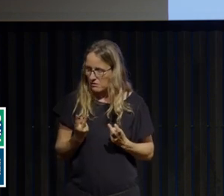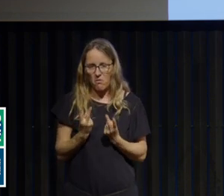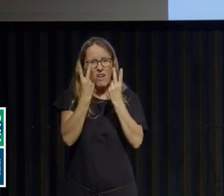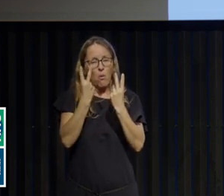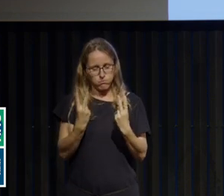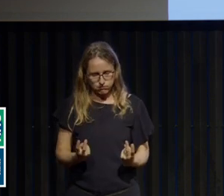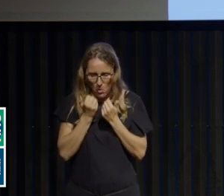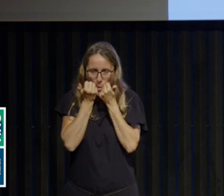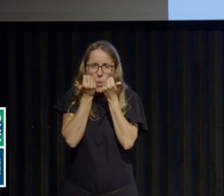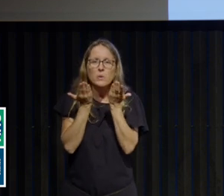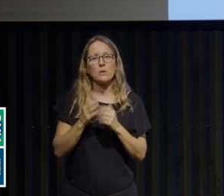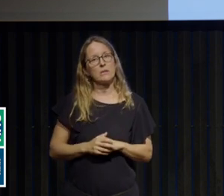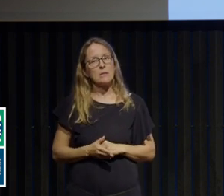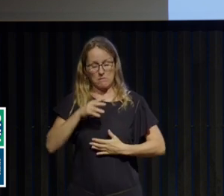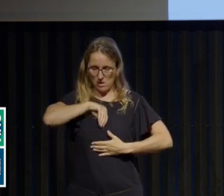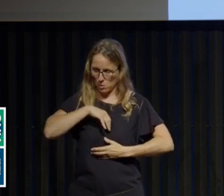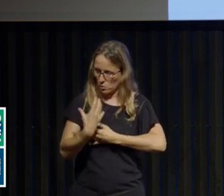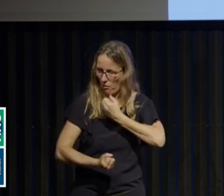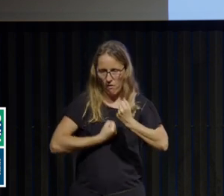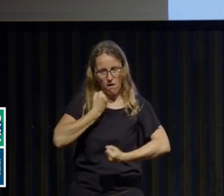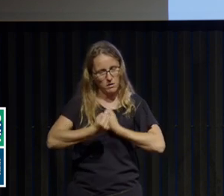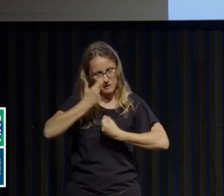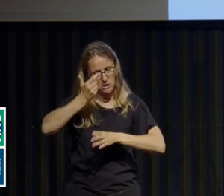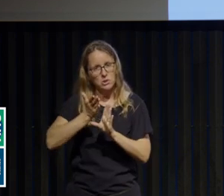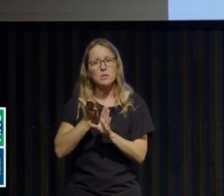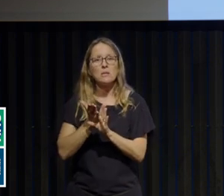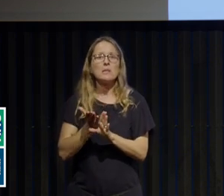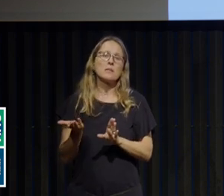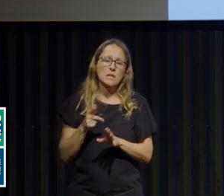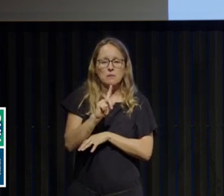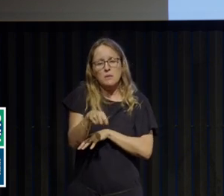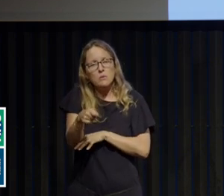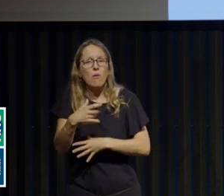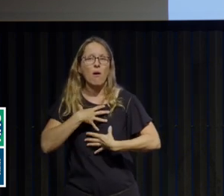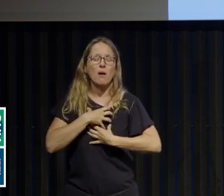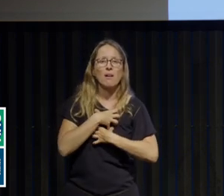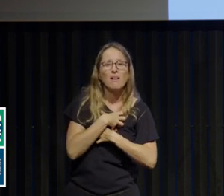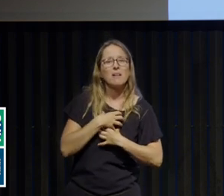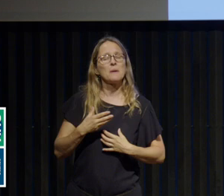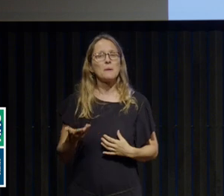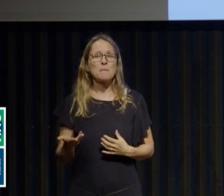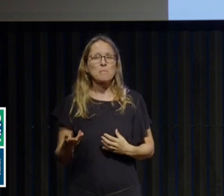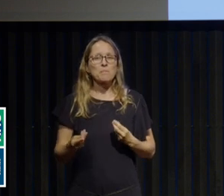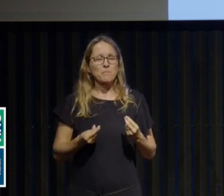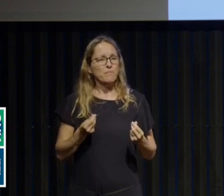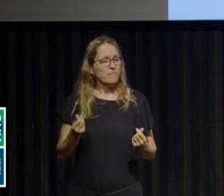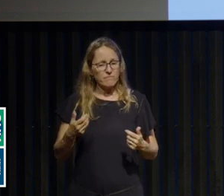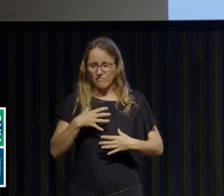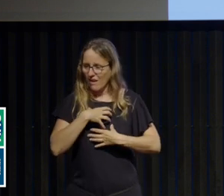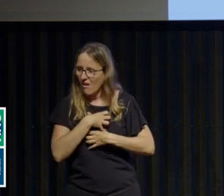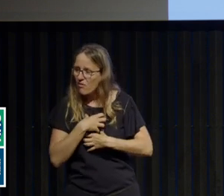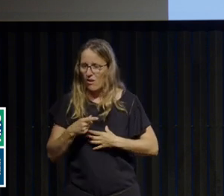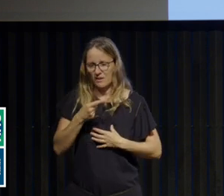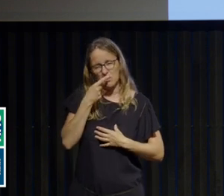honte, donc une souffrance psychique avec, bien sûr, de l'anxiété, des affects